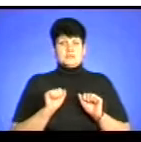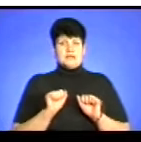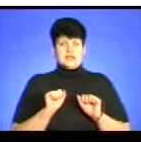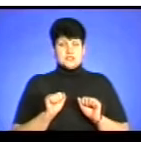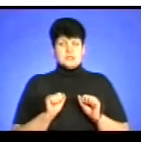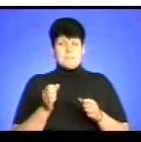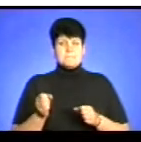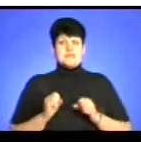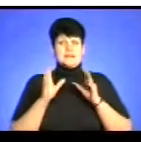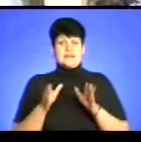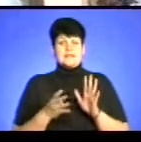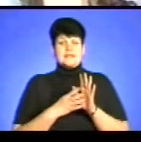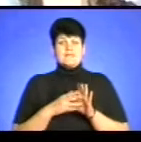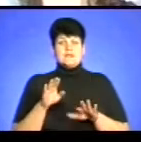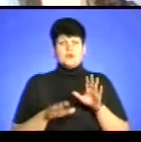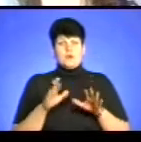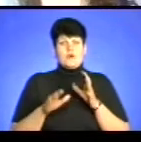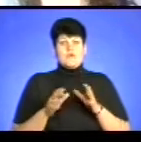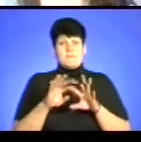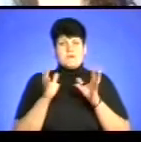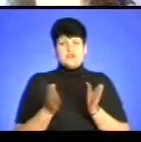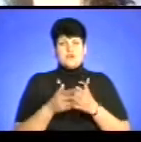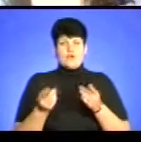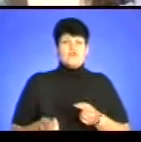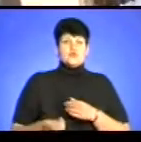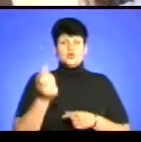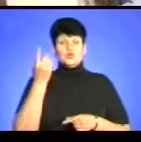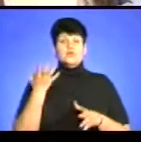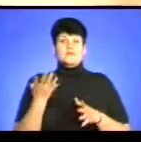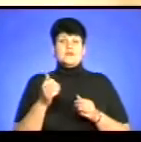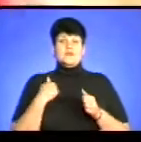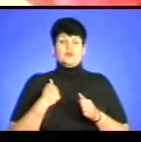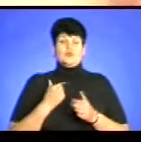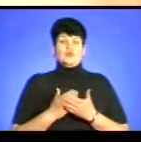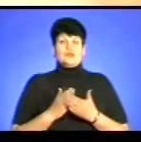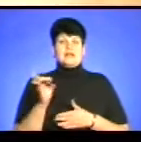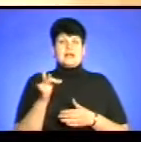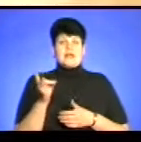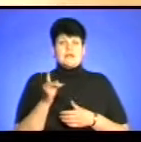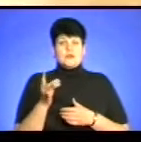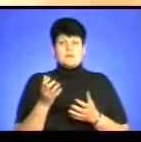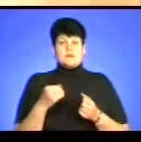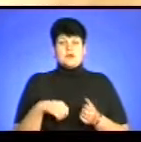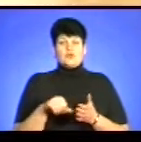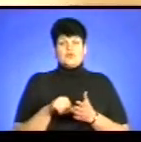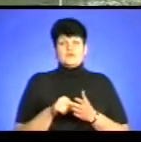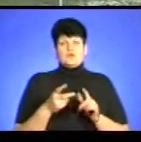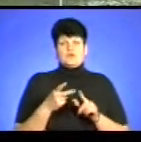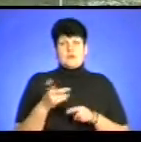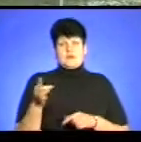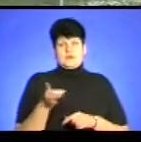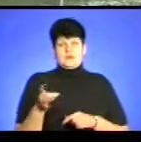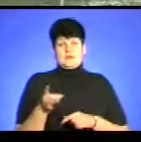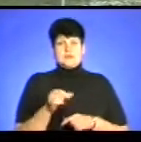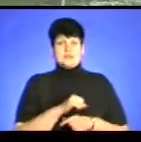підкидання 9-кілограмового м'яча у висоту. Військовослужбовець з Рівного Андрій Кожух у змаганнях з кросвіту бирав участь друге. Сам